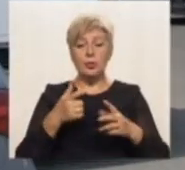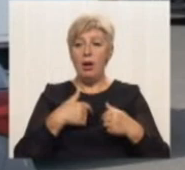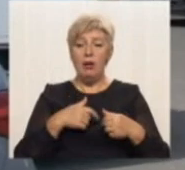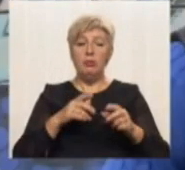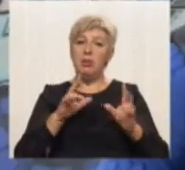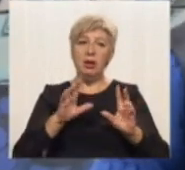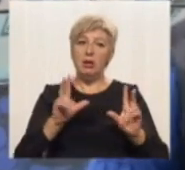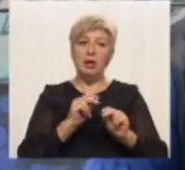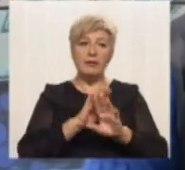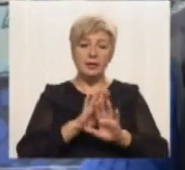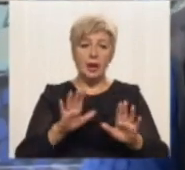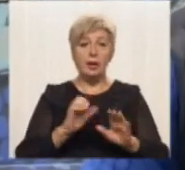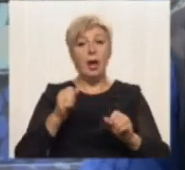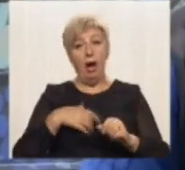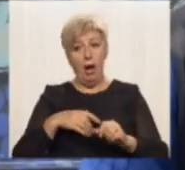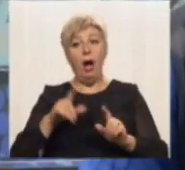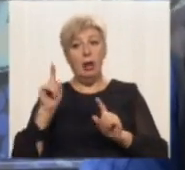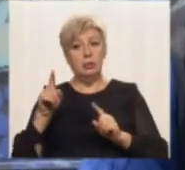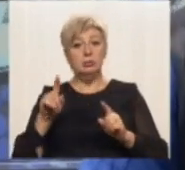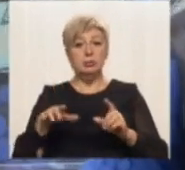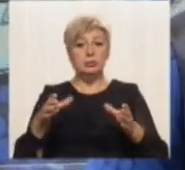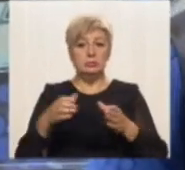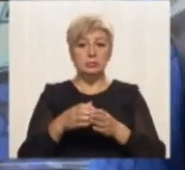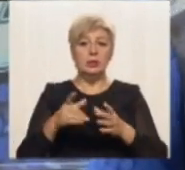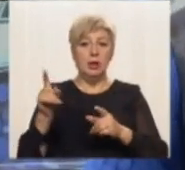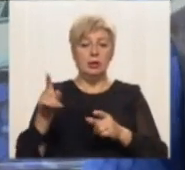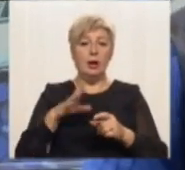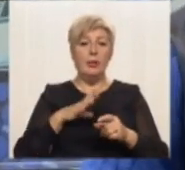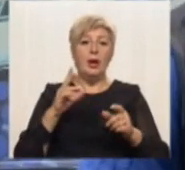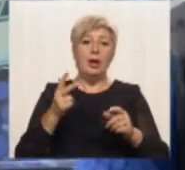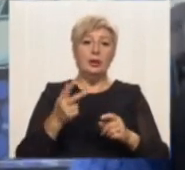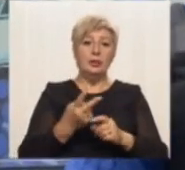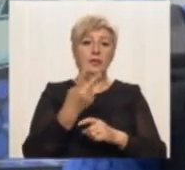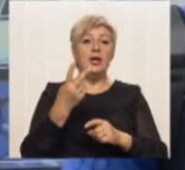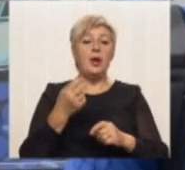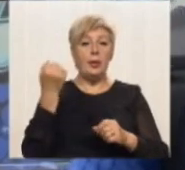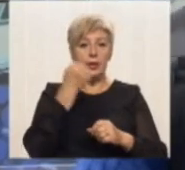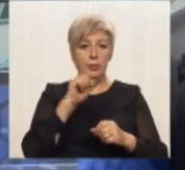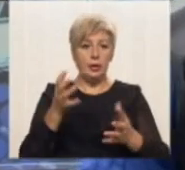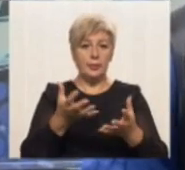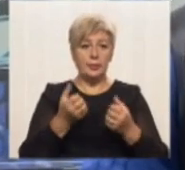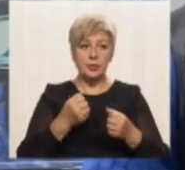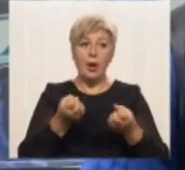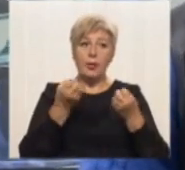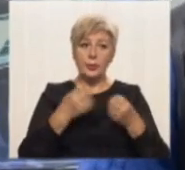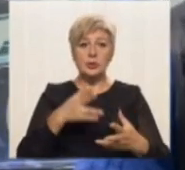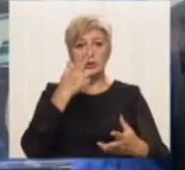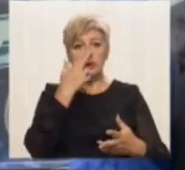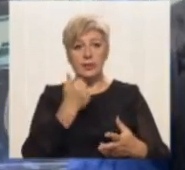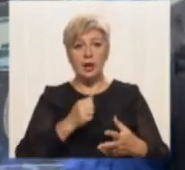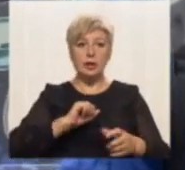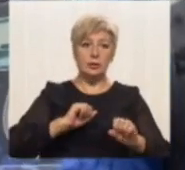дублюючими складами ми одержали дві перемоги. Звичайно, що результат був не особливо важливим, адже ми просто звикали один до одного перед